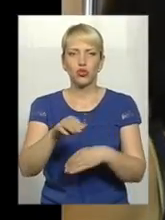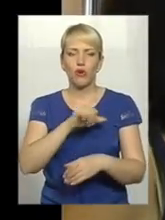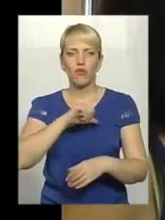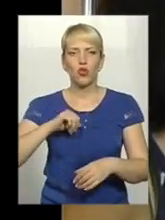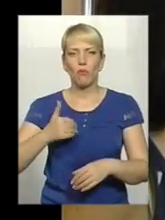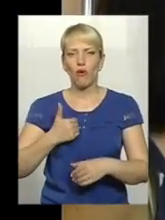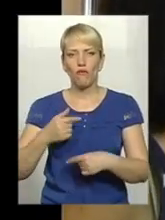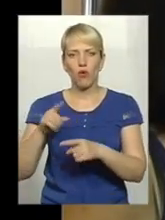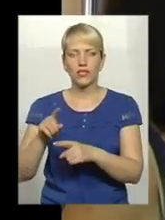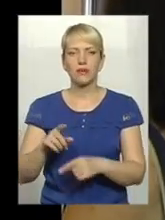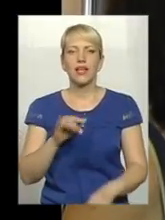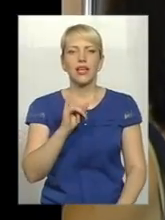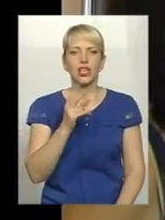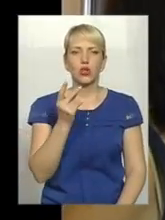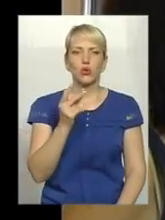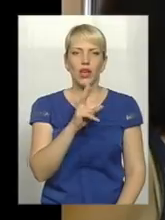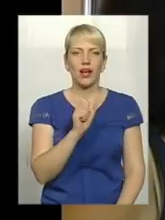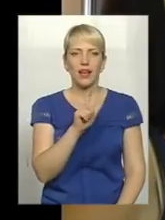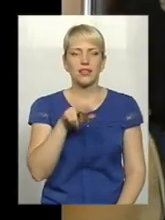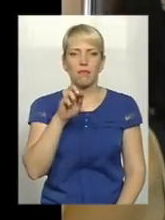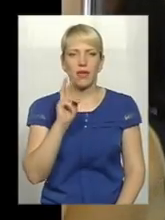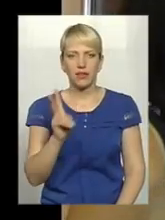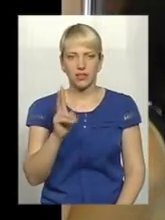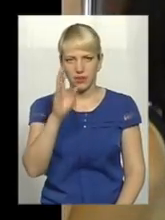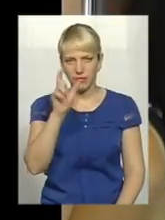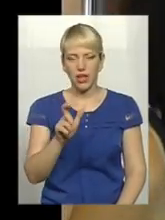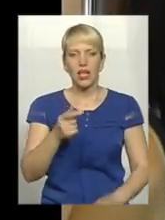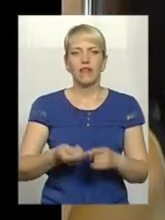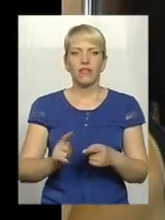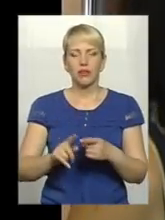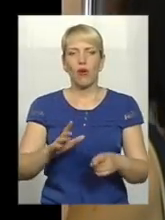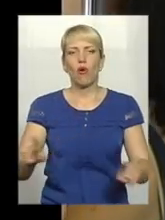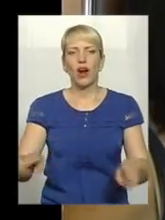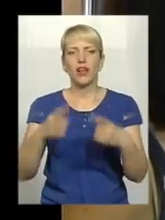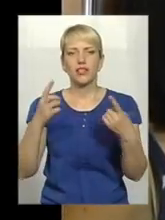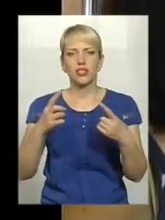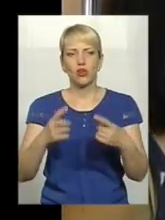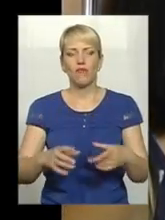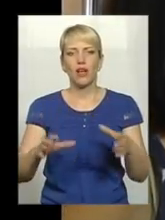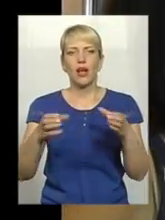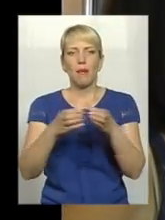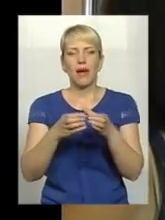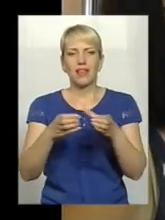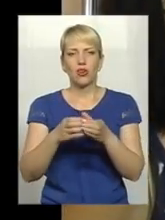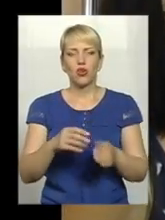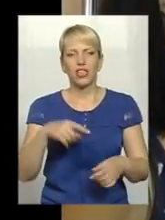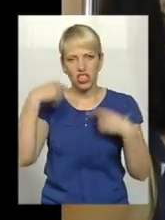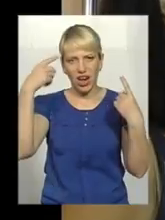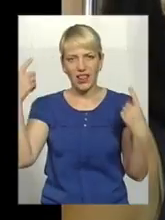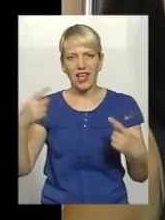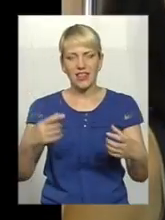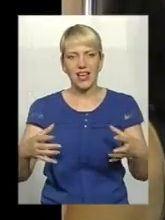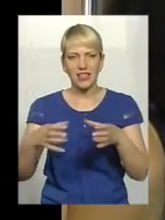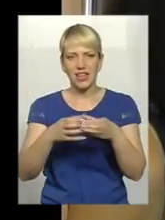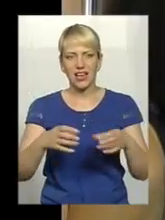Казбєк, який, він організував батальйон «Шалена зграя», він чеченець, який